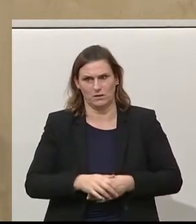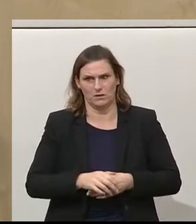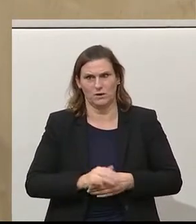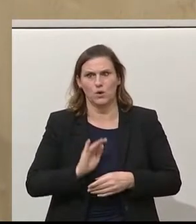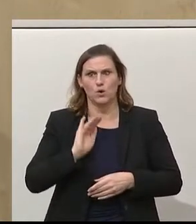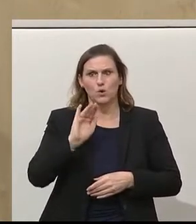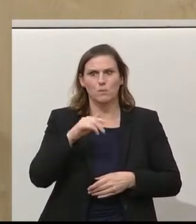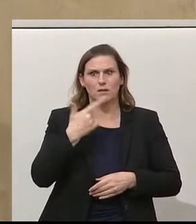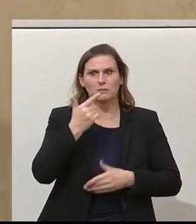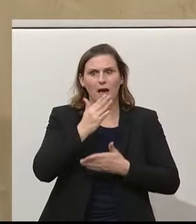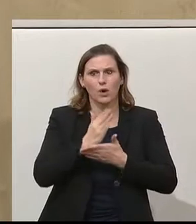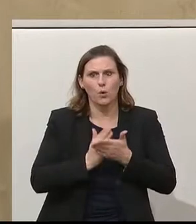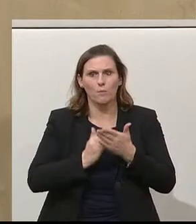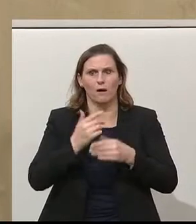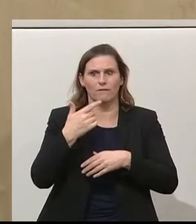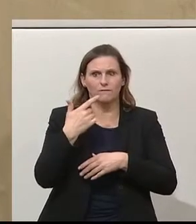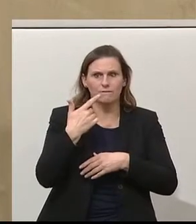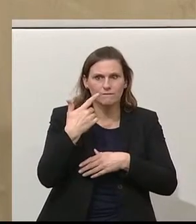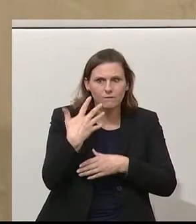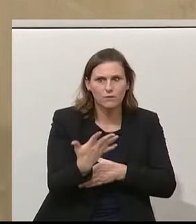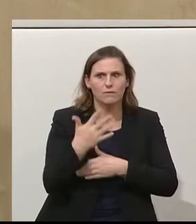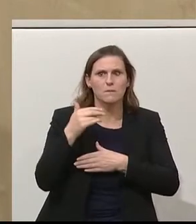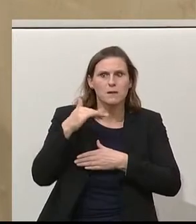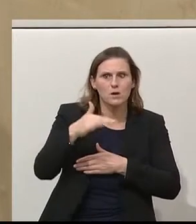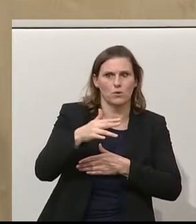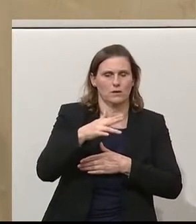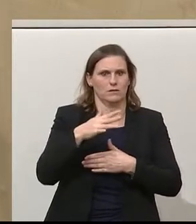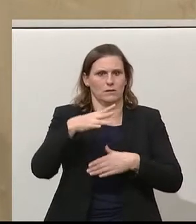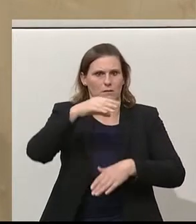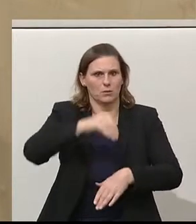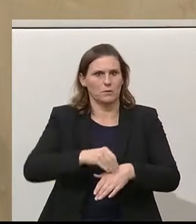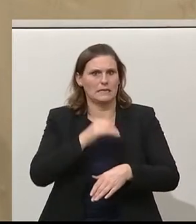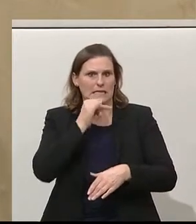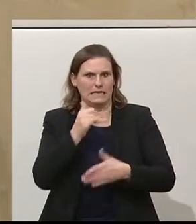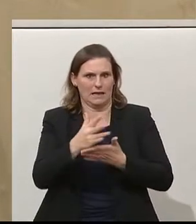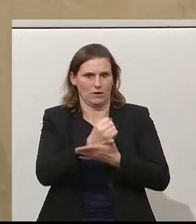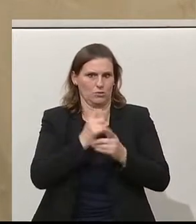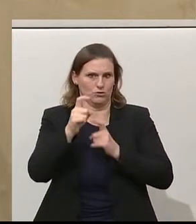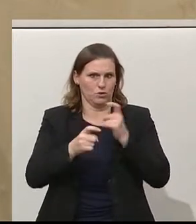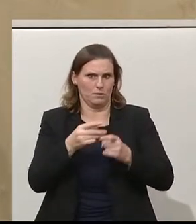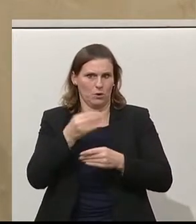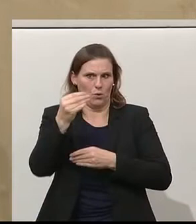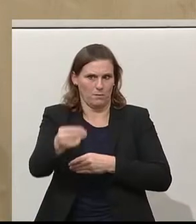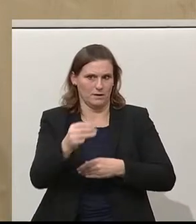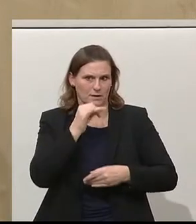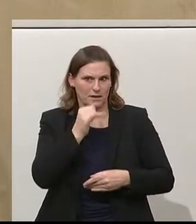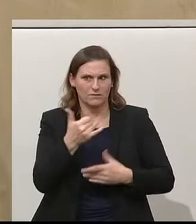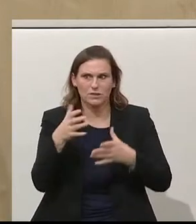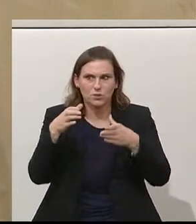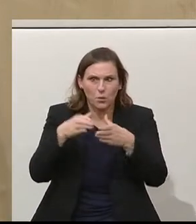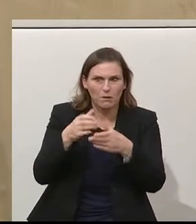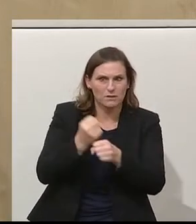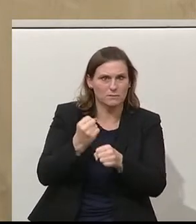zweieinhalb Millionen Arbeitnehmer in dem Land zahlen gar keine Einkommenssteuer, weil sie ebenso wenig verdienen. Was machen Sie denn für diese Gruppe?